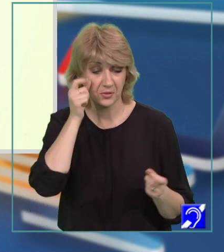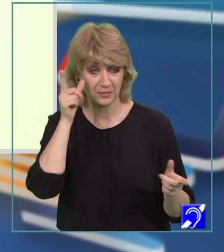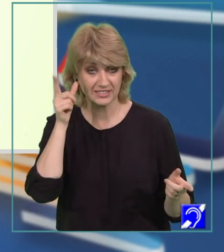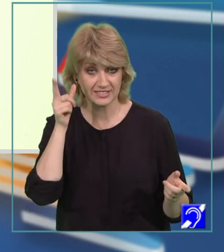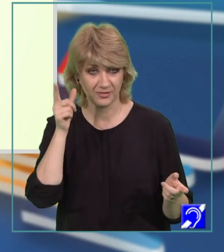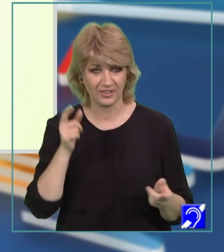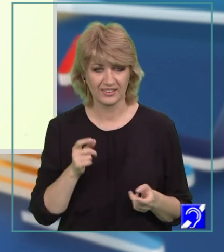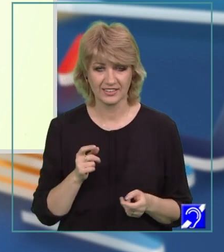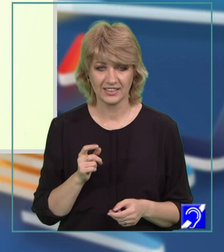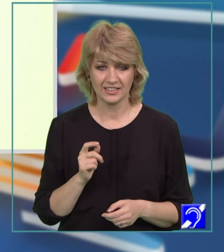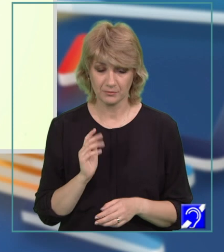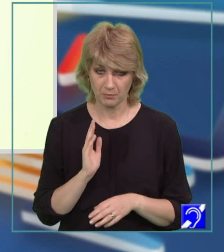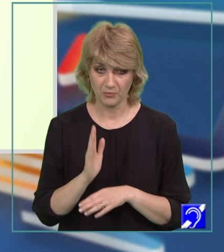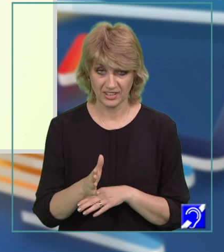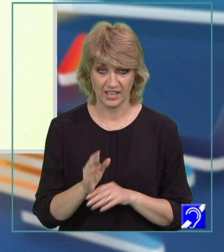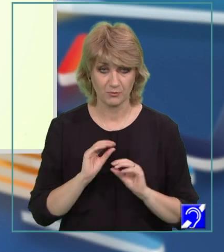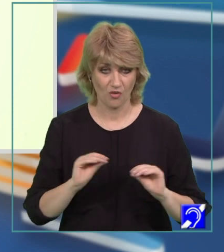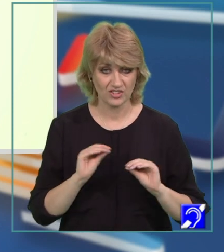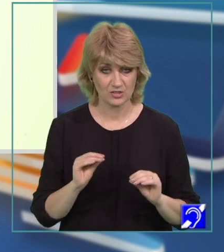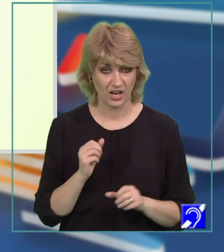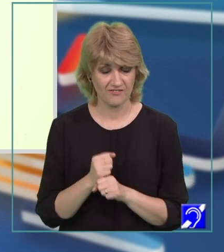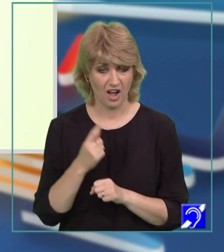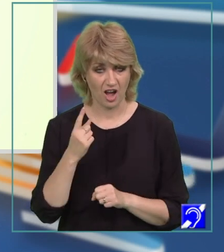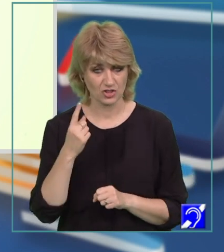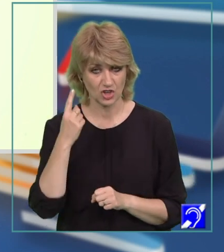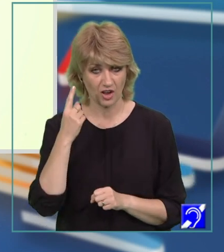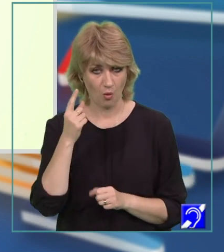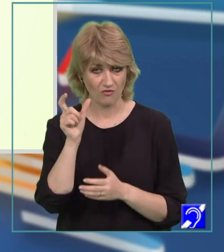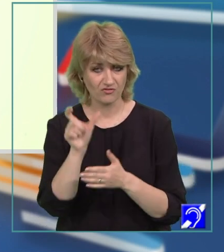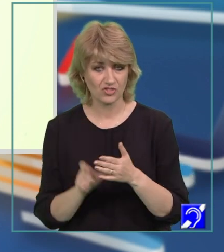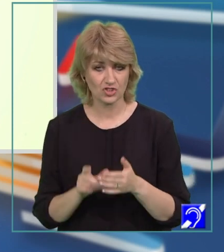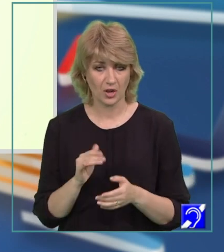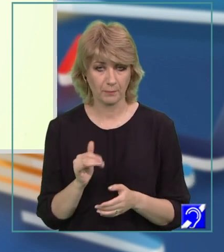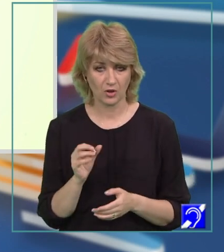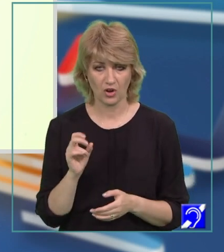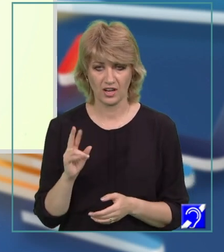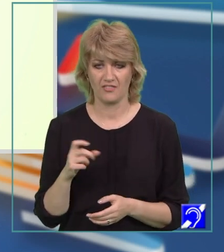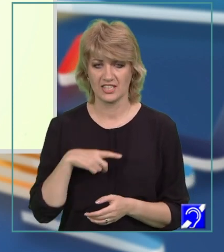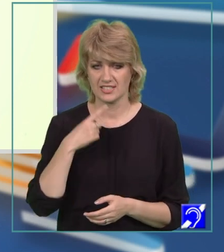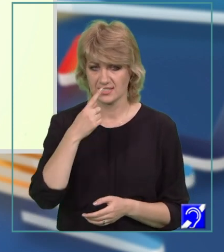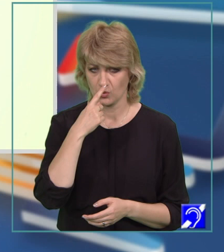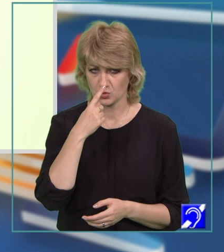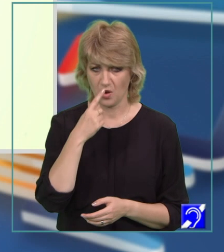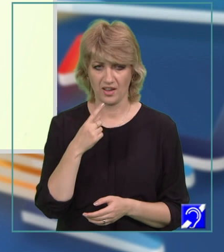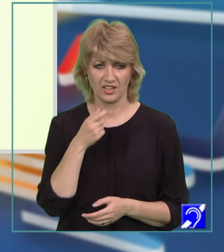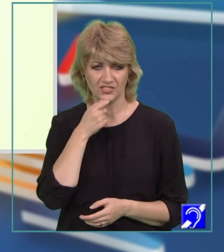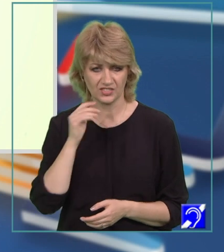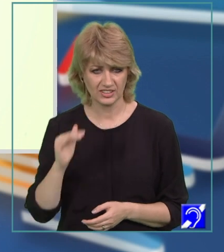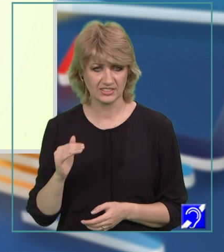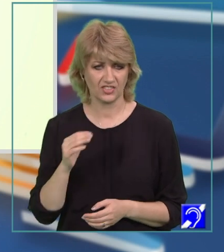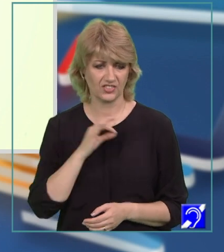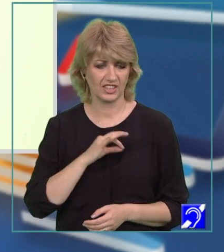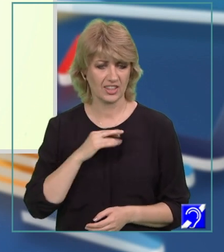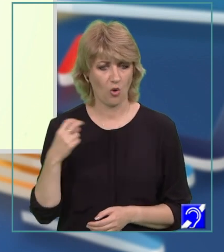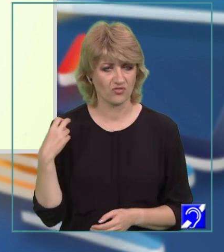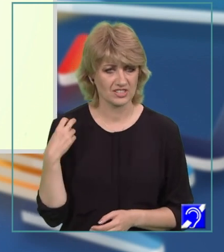Tot în mod direct, profesoara de pian îi realizează o fișă biografică. Este rusoaică, preadolescentă, fică de ofițer,